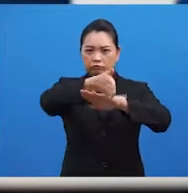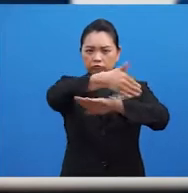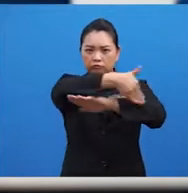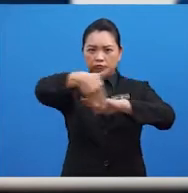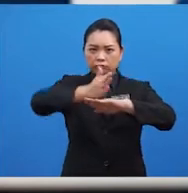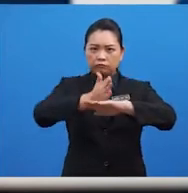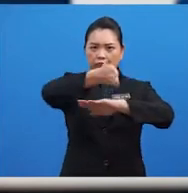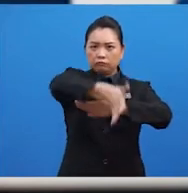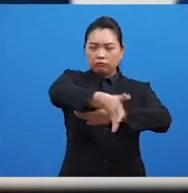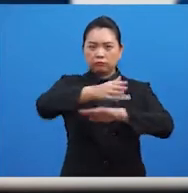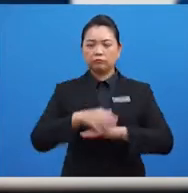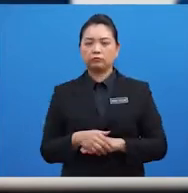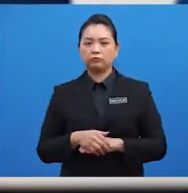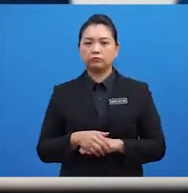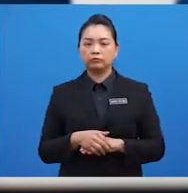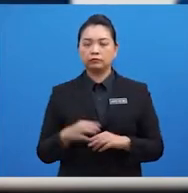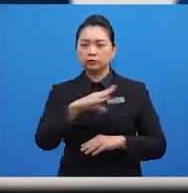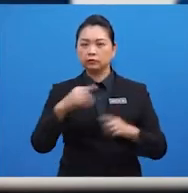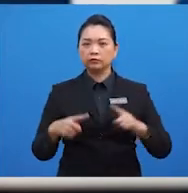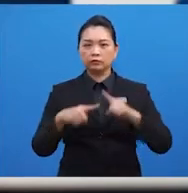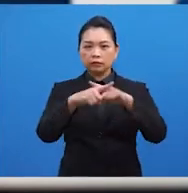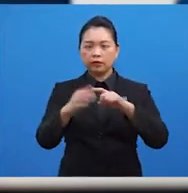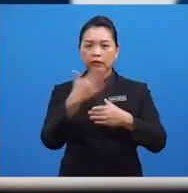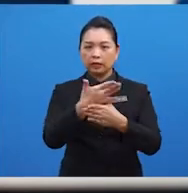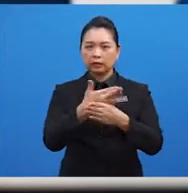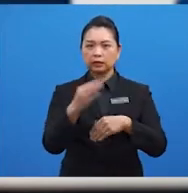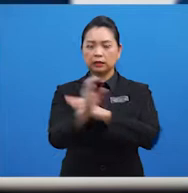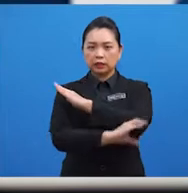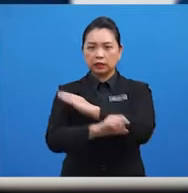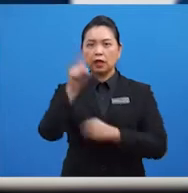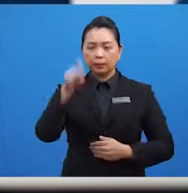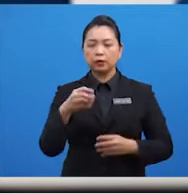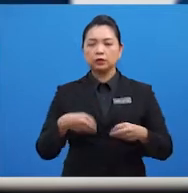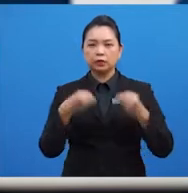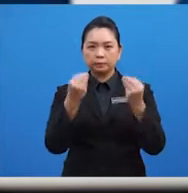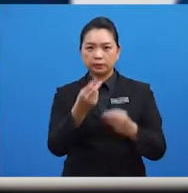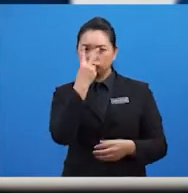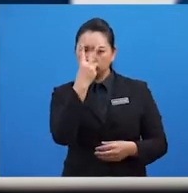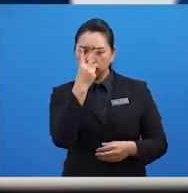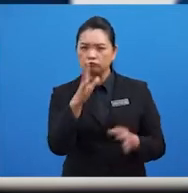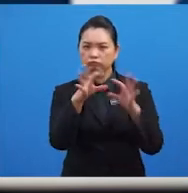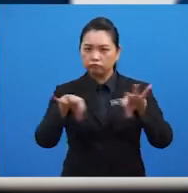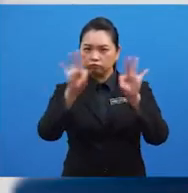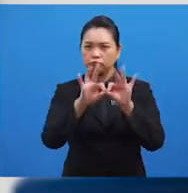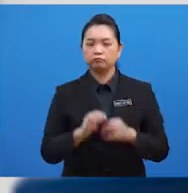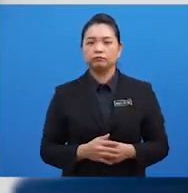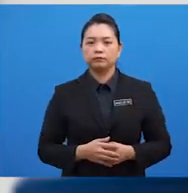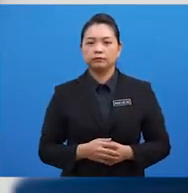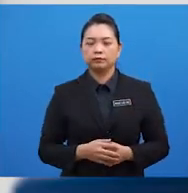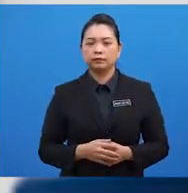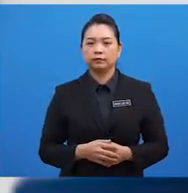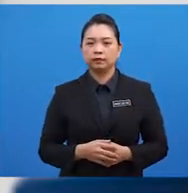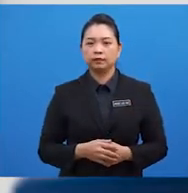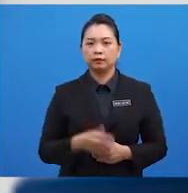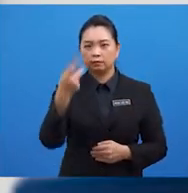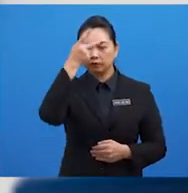dan konflik antara negara anggota perlu diberikan perhatian khusus. Hal